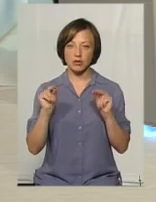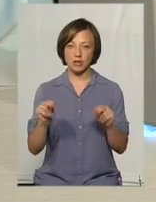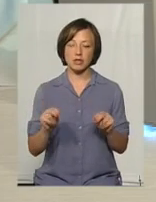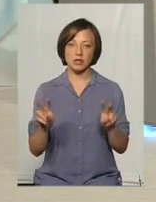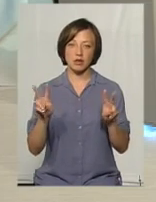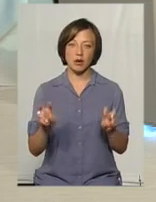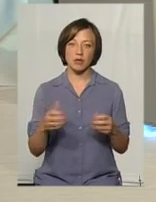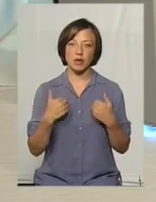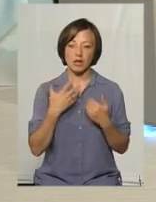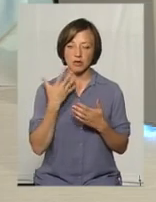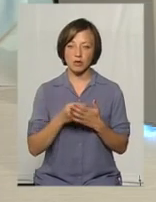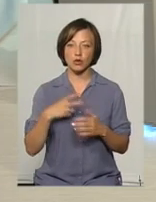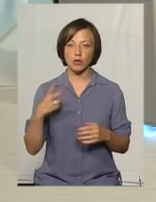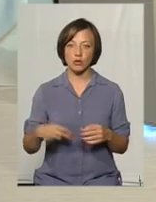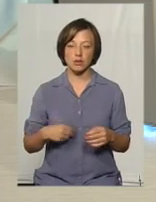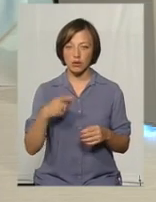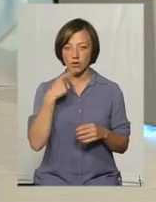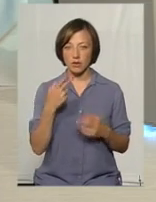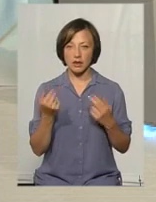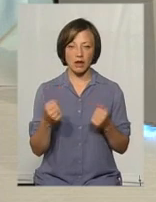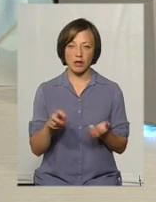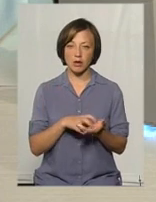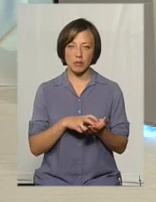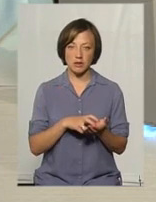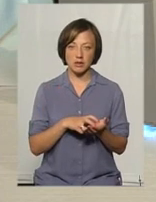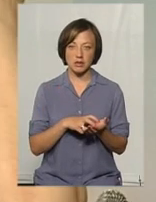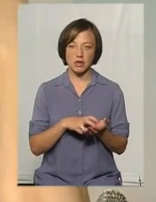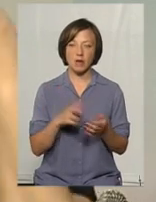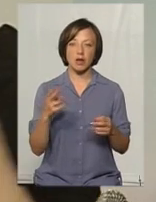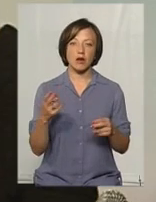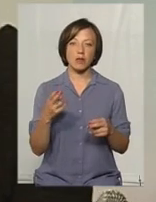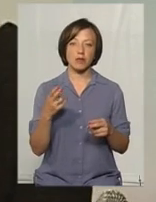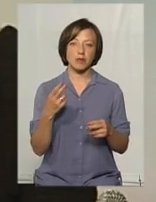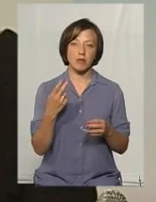теми. І от я своїй доньці завжди говорю так, ти не бійся якихось невдач.